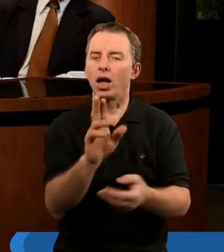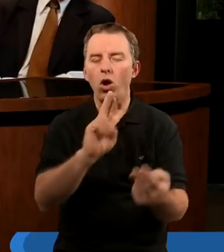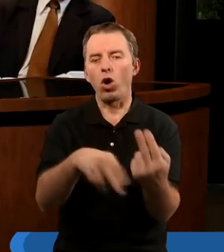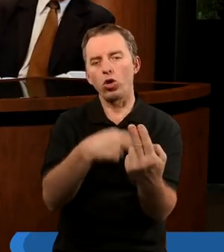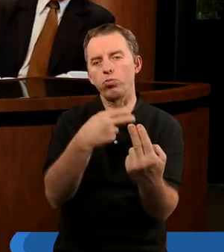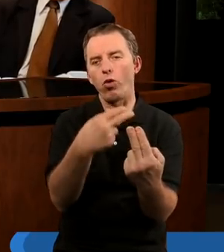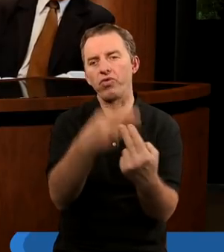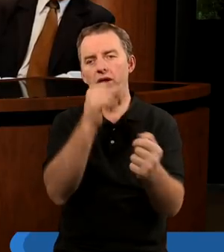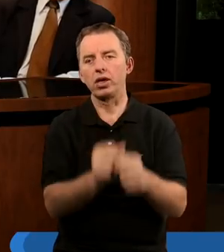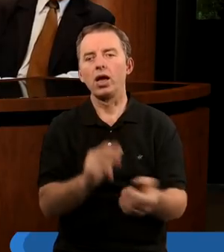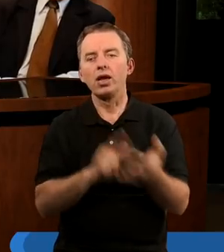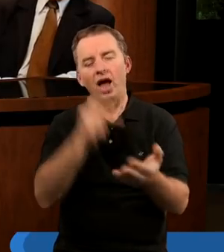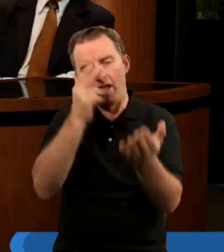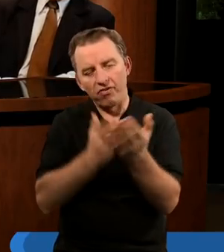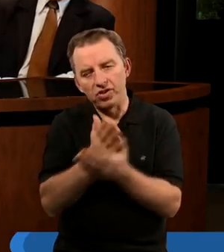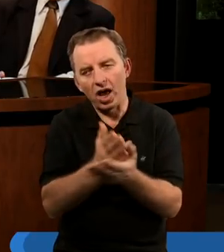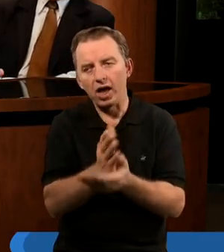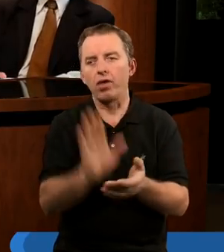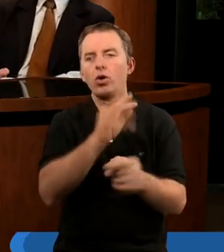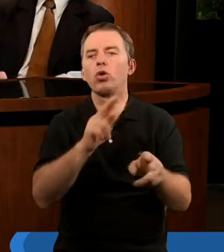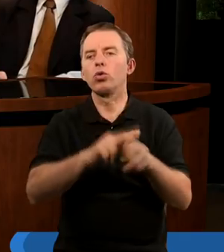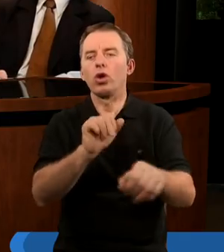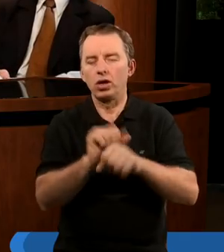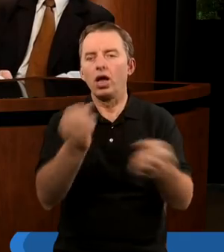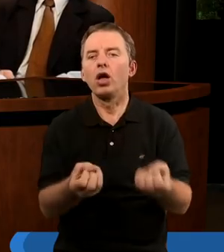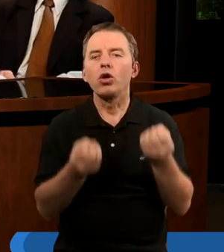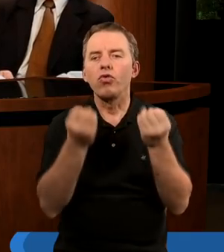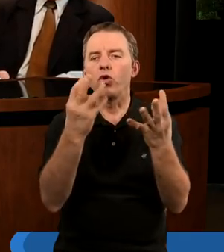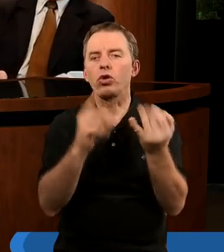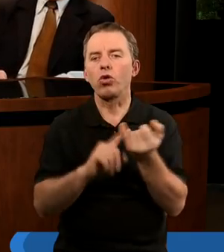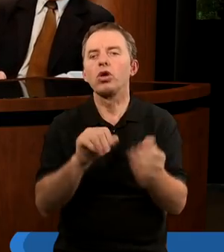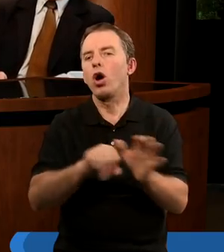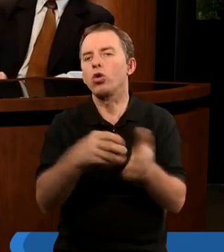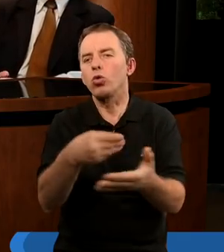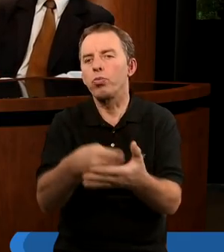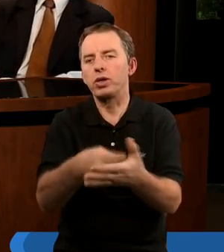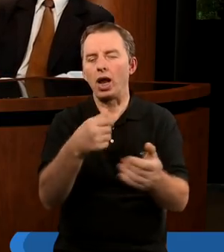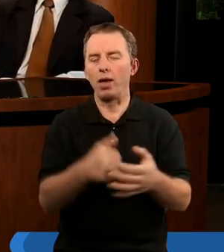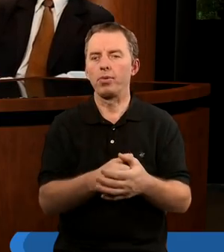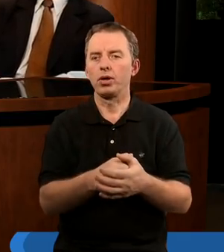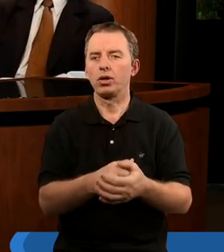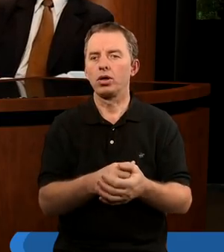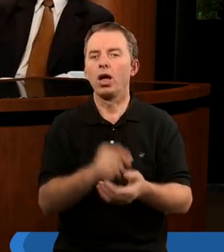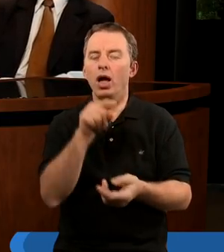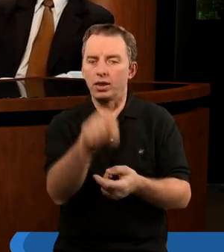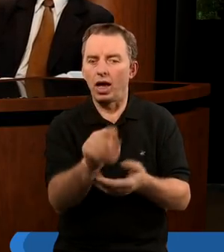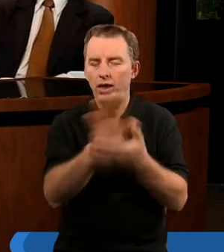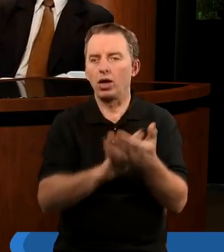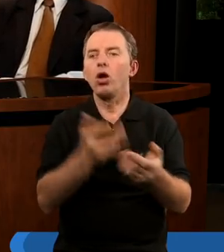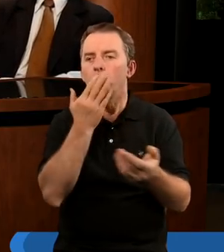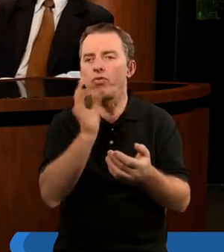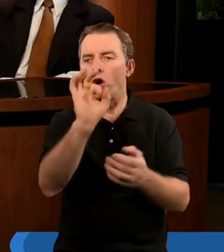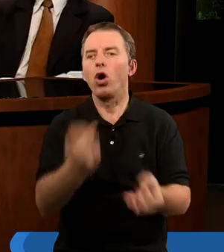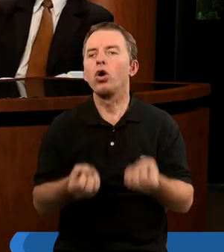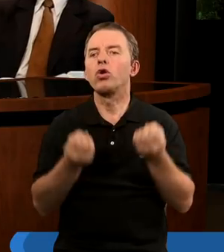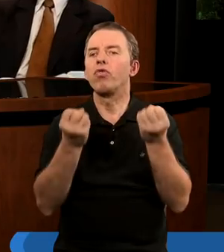odpowiedzią na wiarę w Boga, który jest stwórcą i odkupicielem. Ale ten tekst mówi o